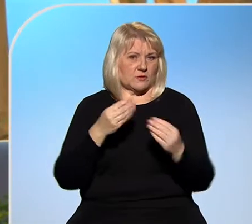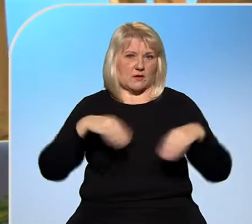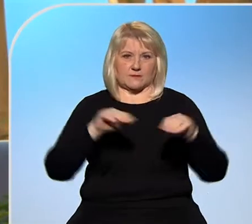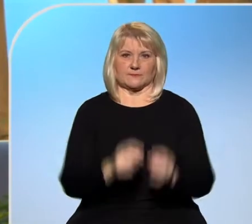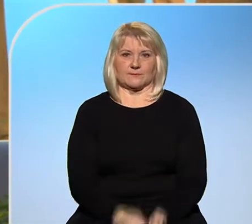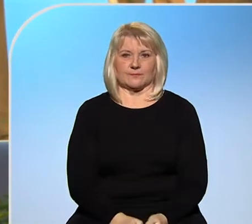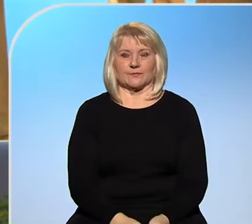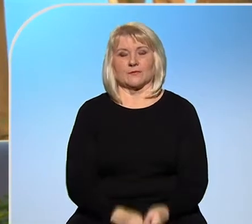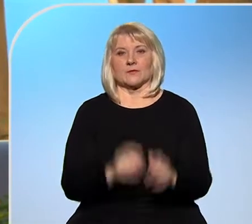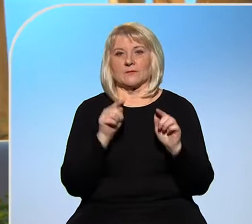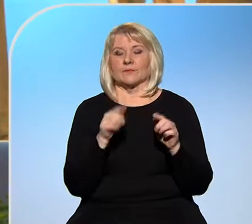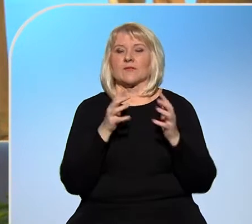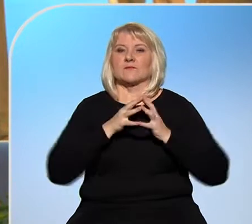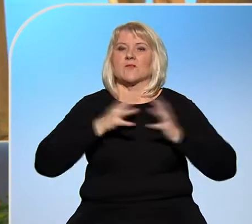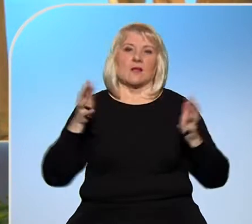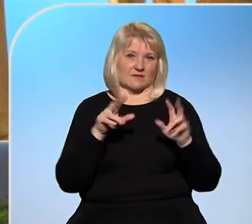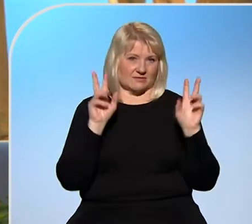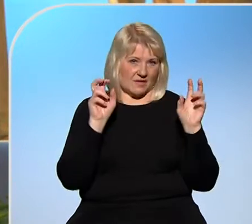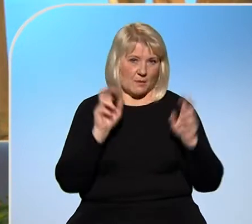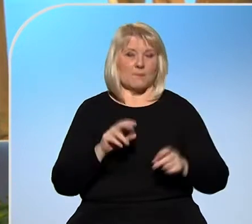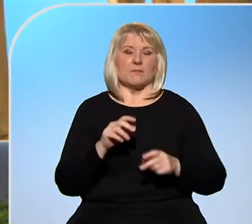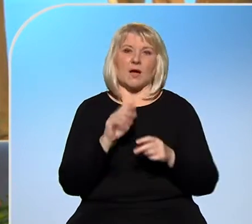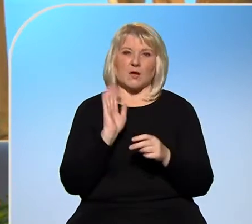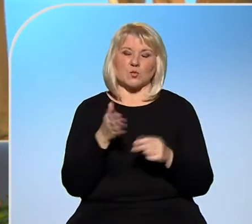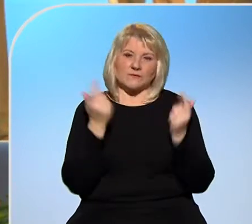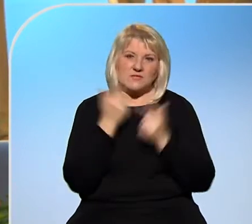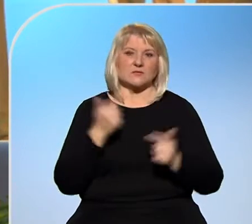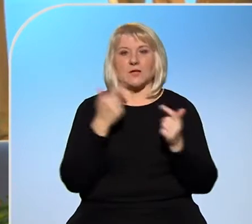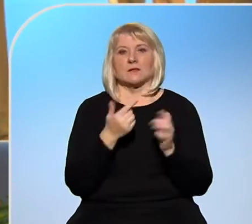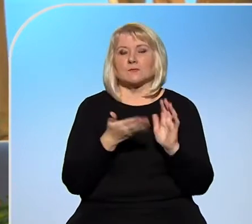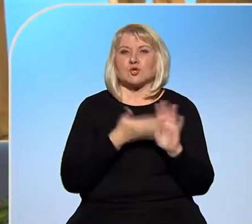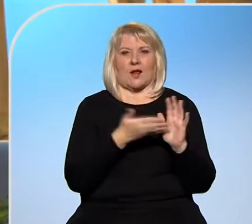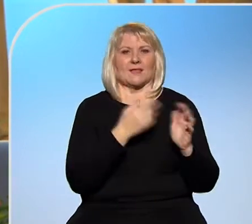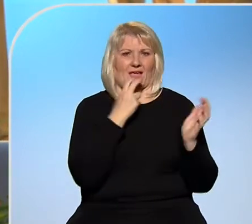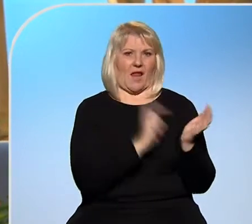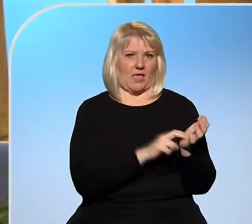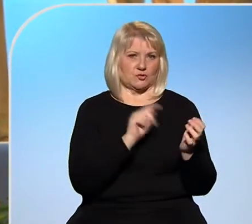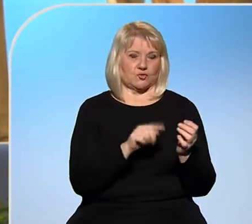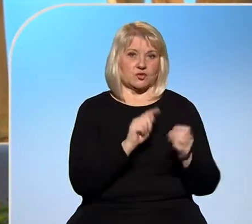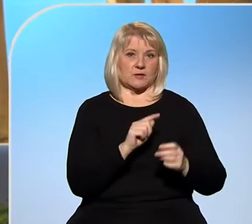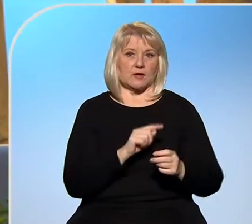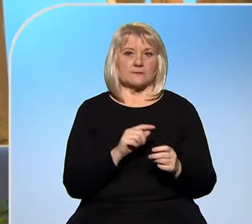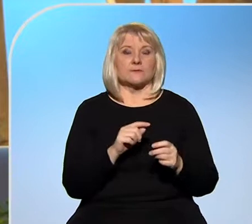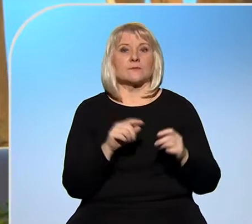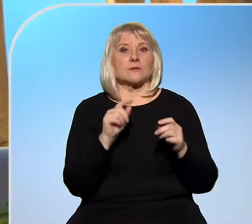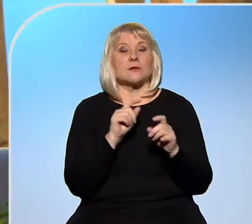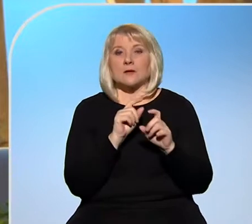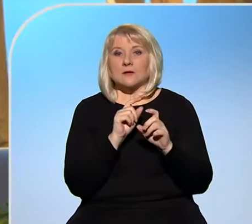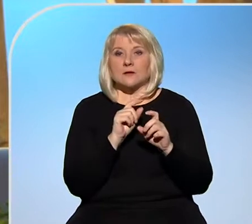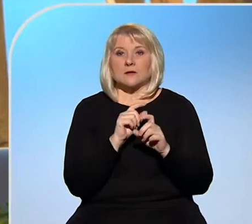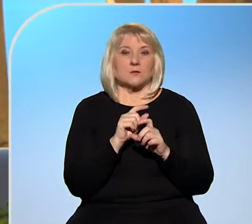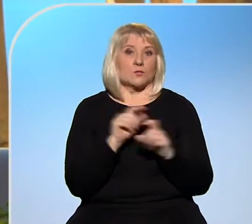obsáhlé téma. Já se pokusím to uchopit. Pojďme si to ukázat například na elektřině, která je tvořená ze dvou